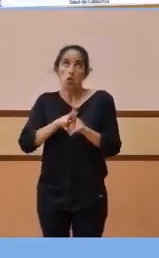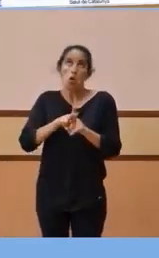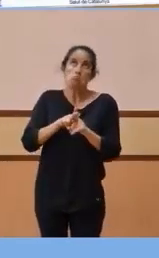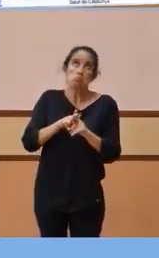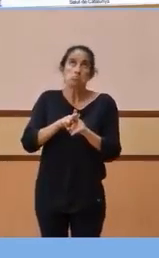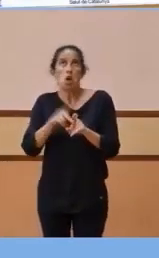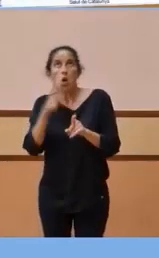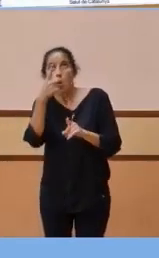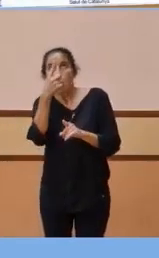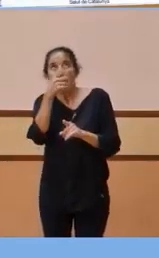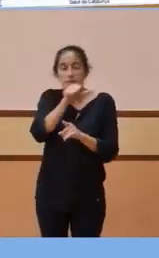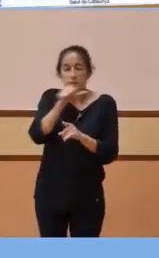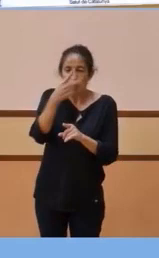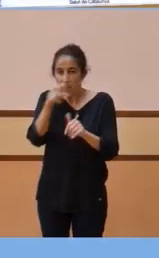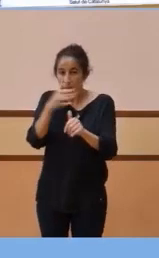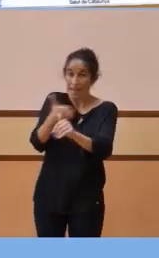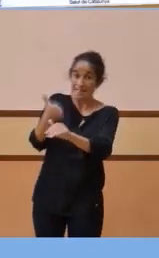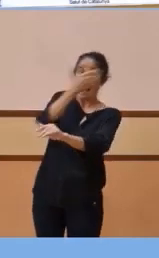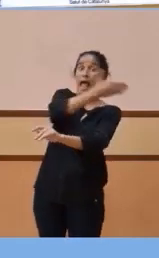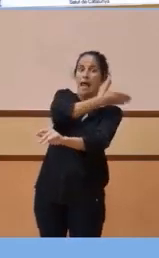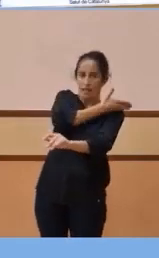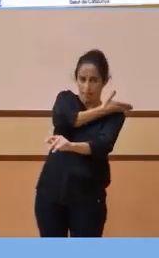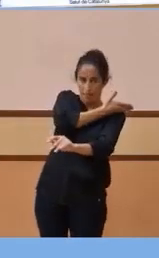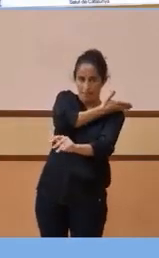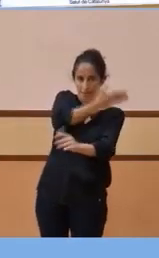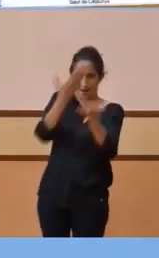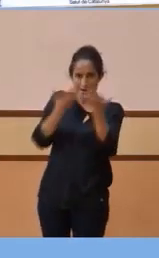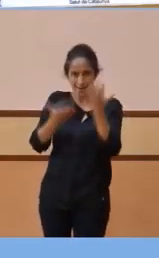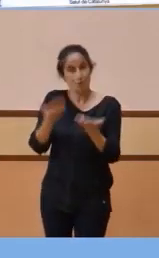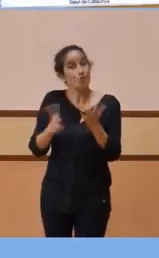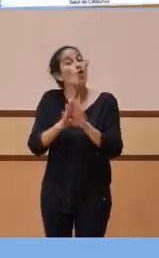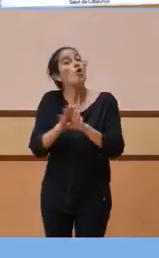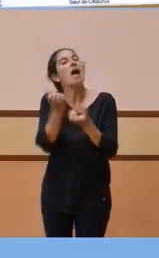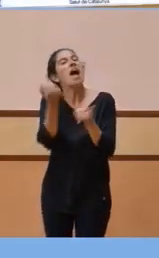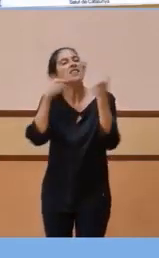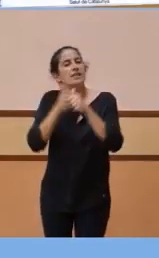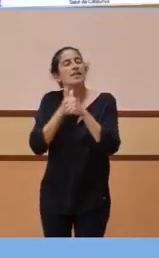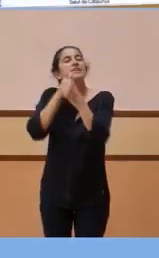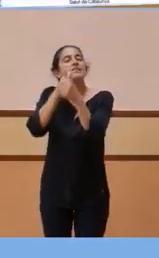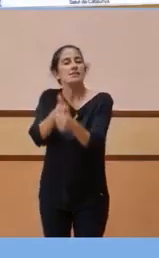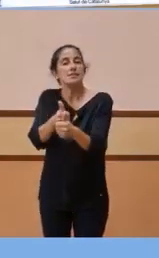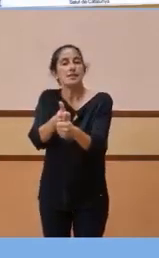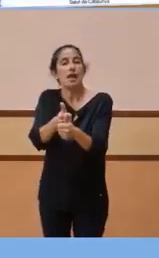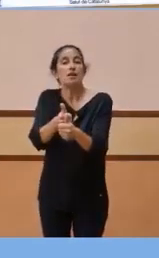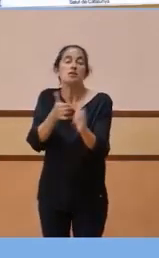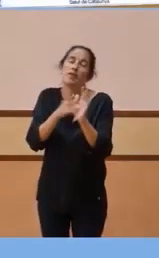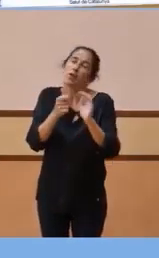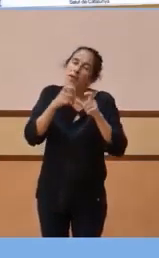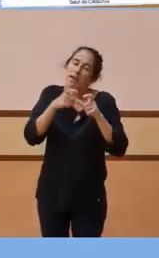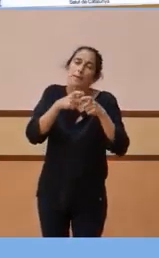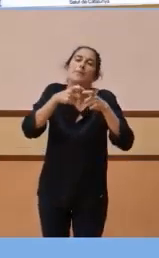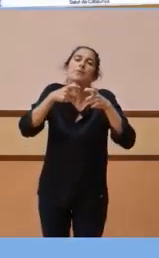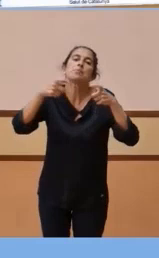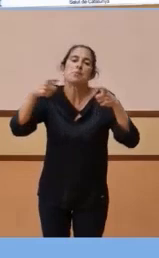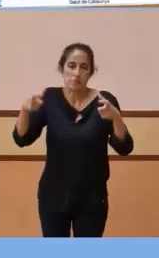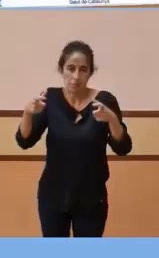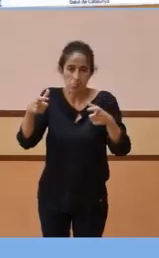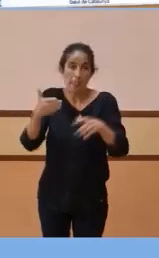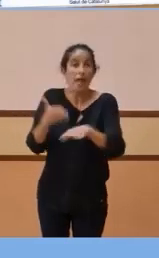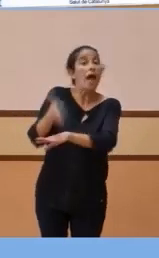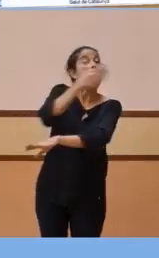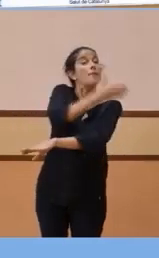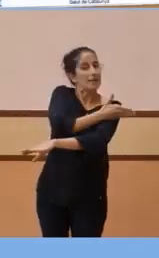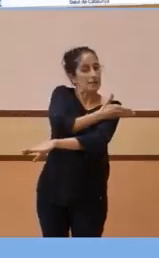setmanes per darrere, encara en relació a la resta de l'activitat assistencial, i per tant encara amb un lleuger creixement. Veníem de,